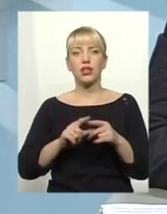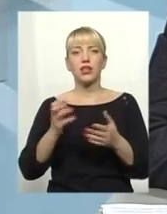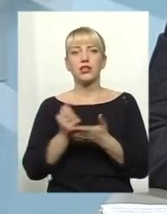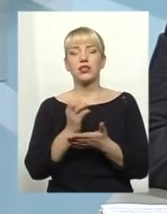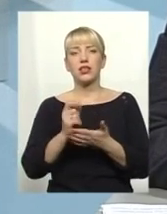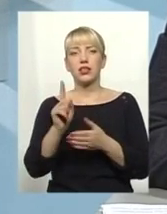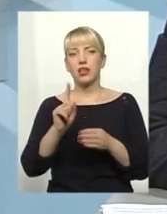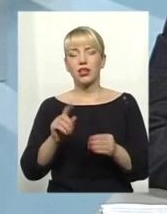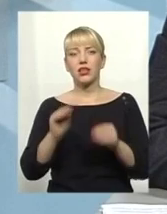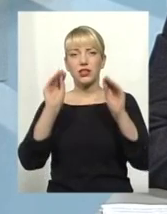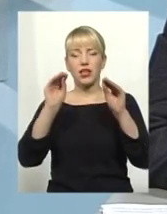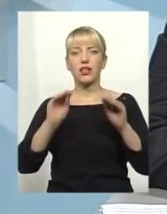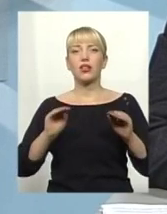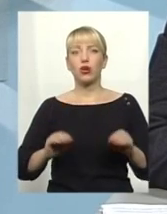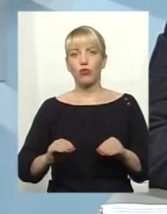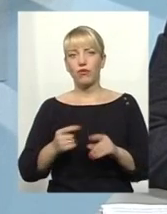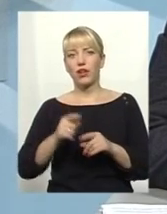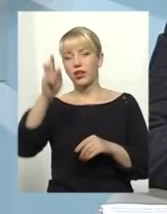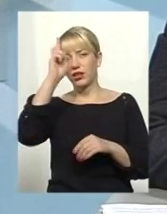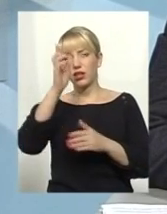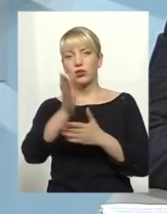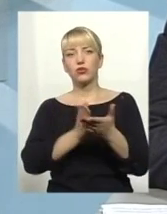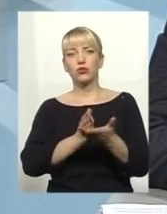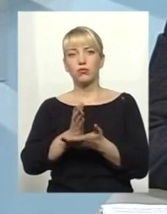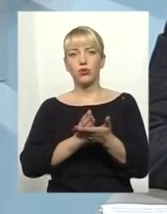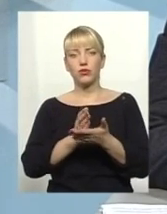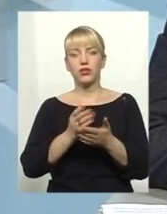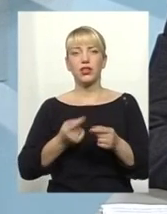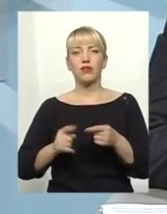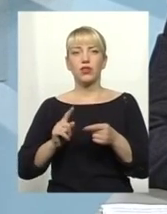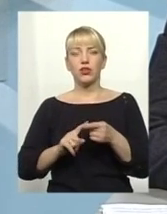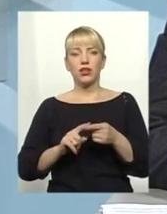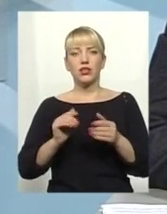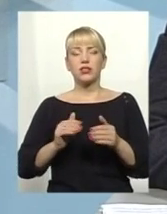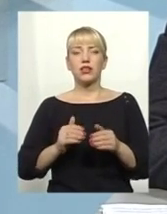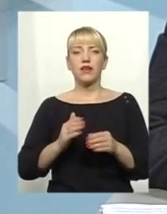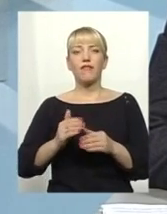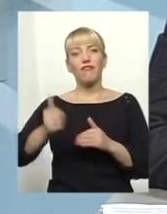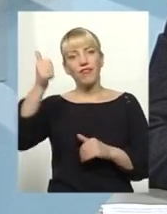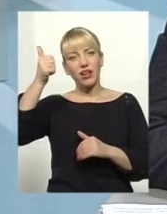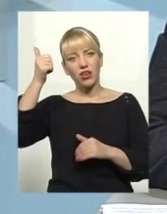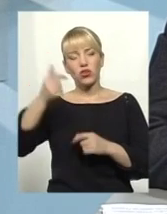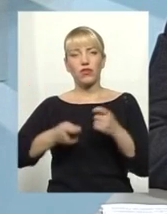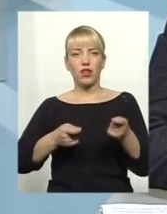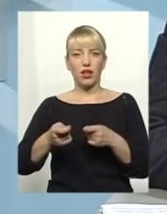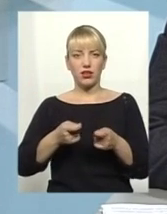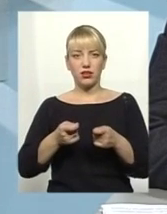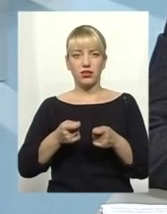декларували держслужбовці, якраз верхні ешелони влади, вони